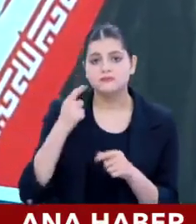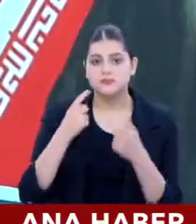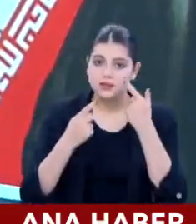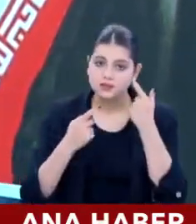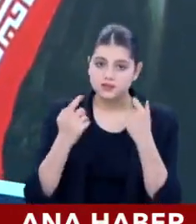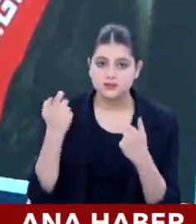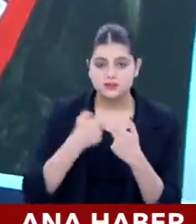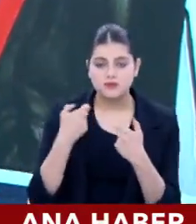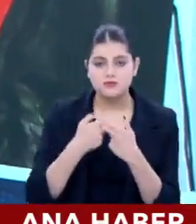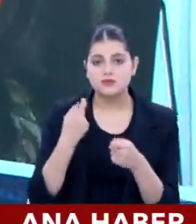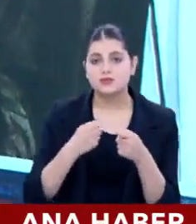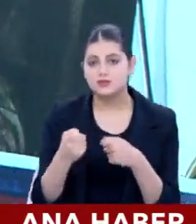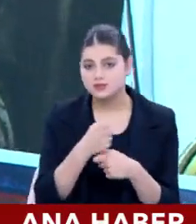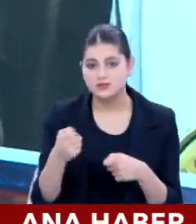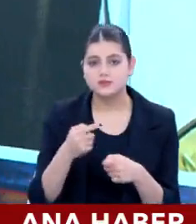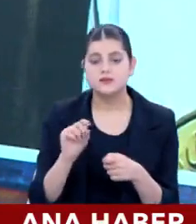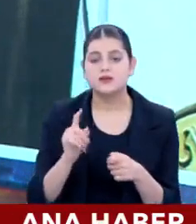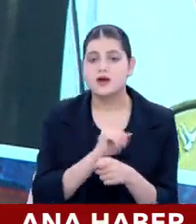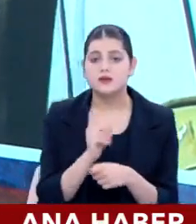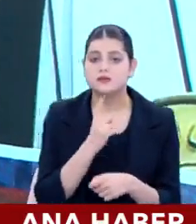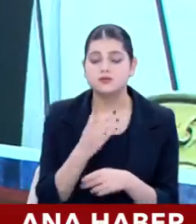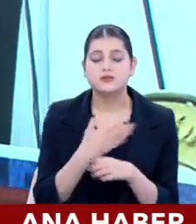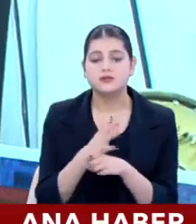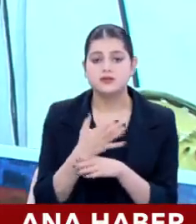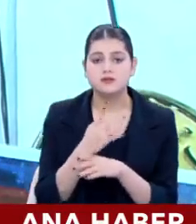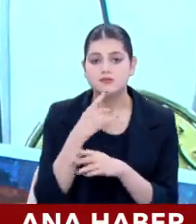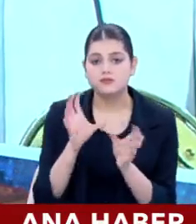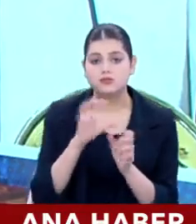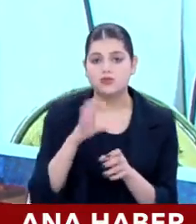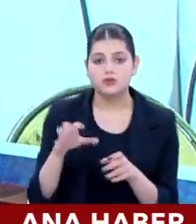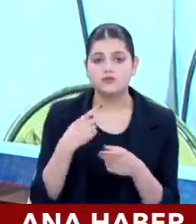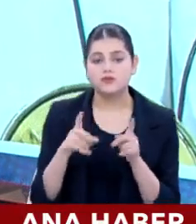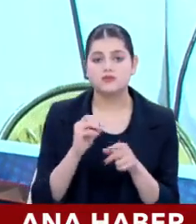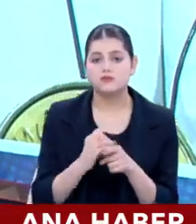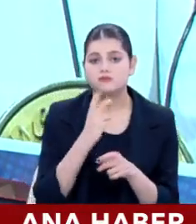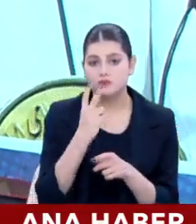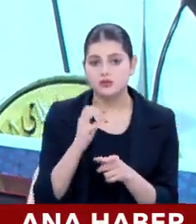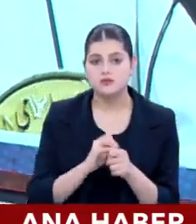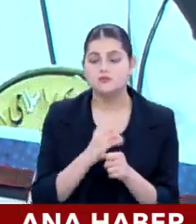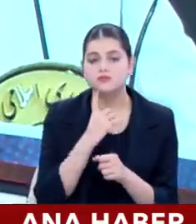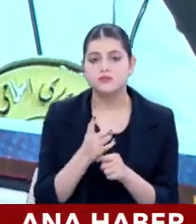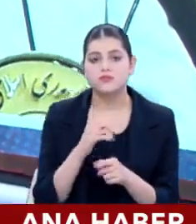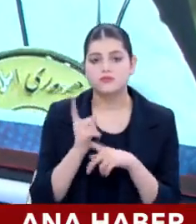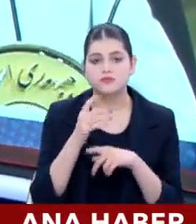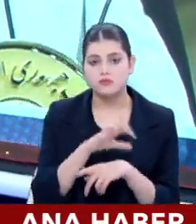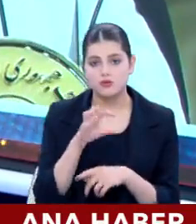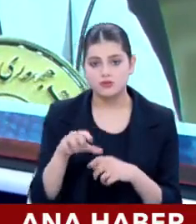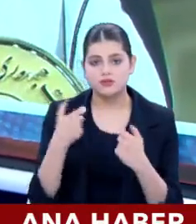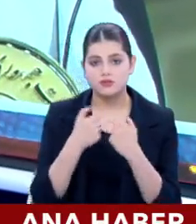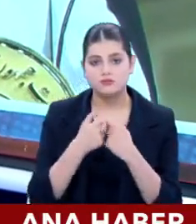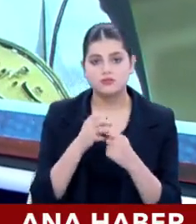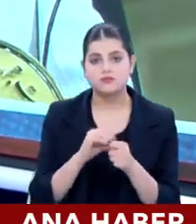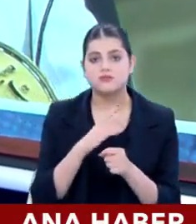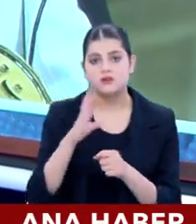'in kara harekatı yapmasına karşı. Karşı neden? Bölgesel faktörler. Şöyle bir bakalım. Bunu bir bölgesel çatışmaya